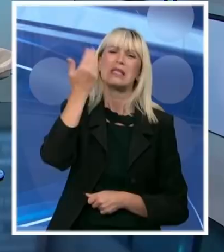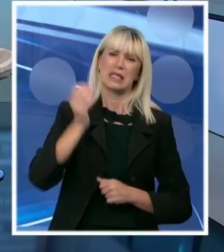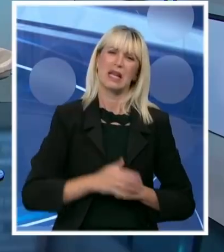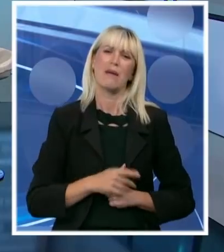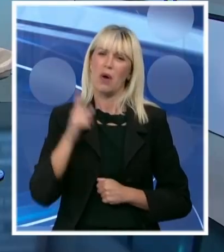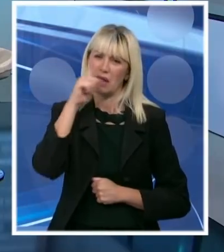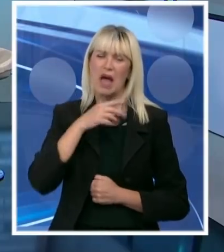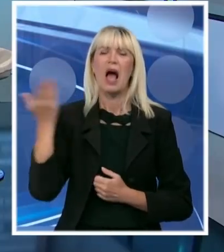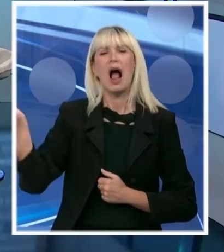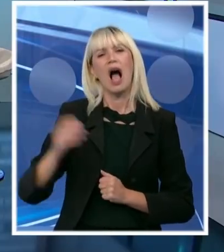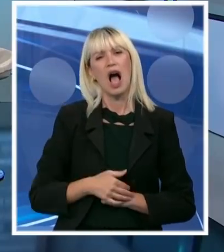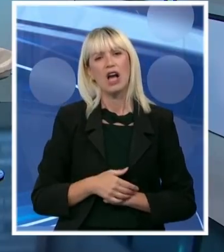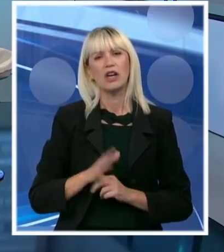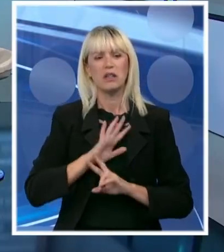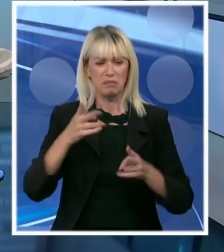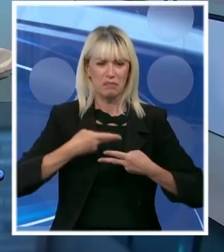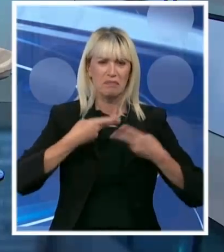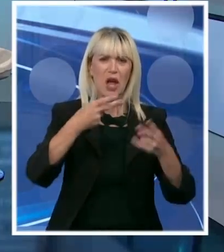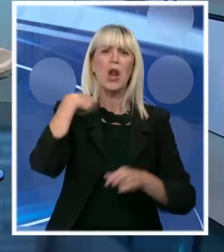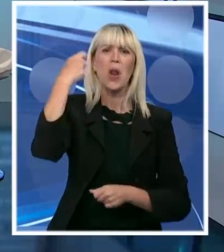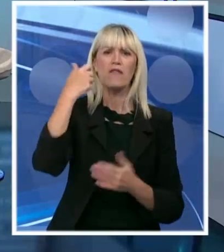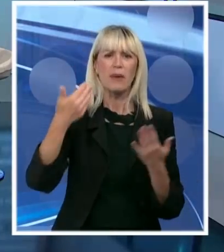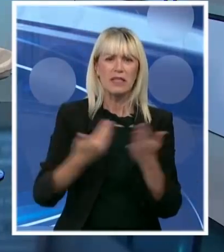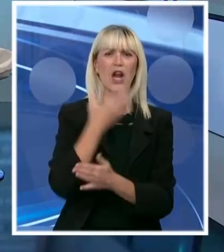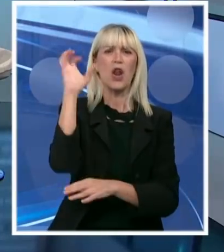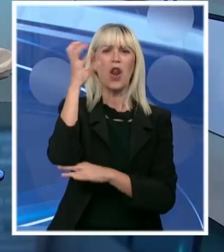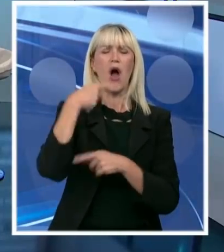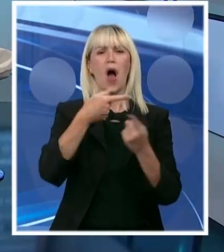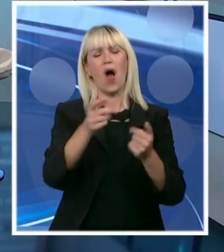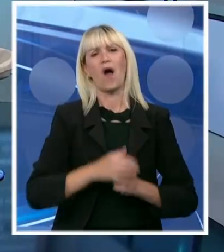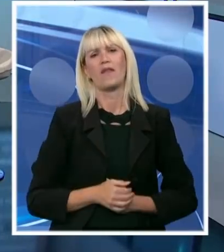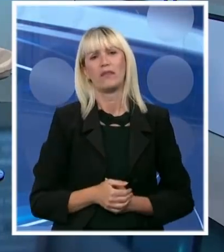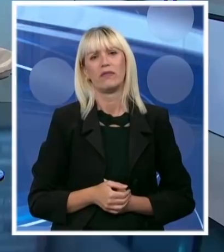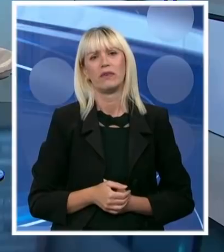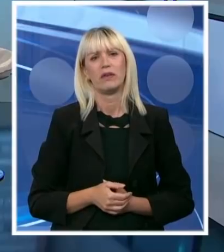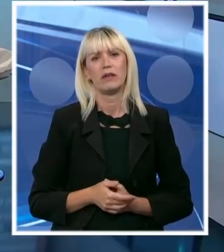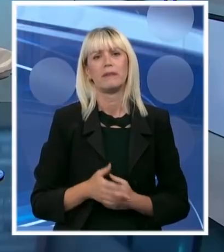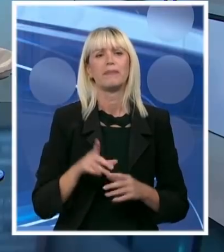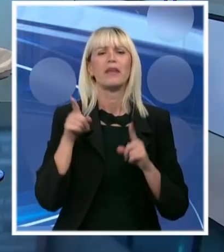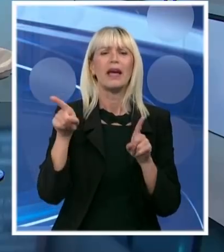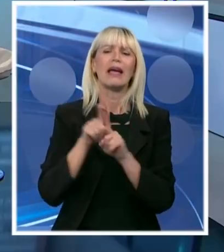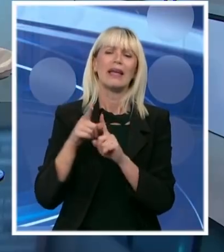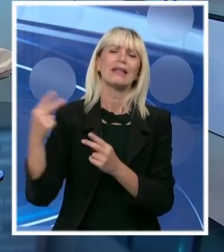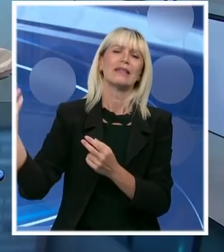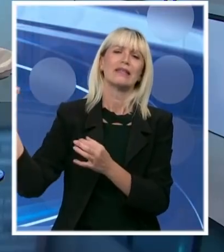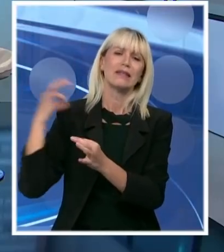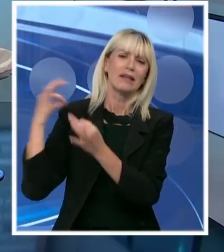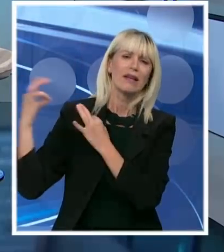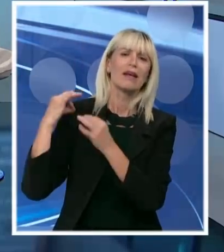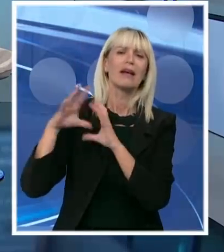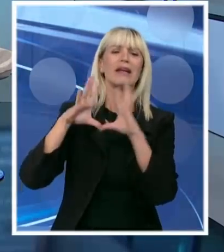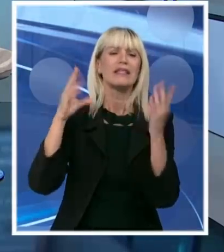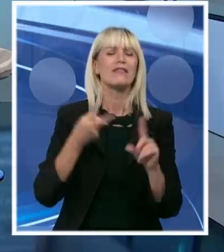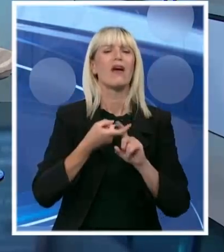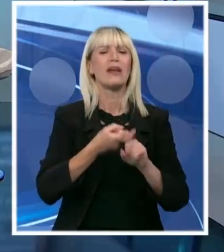sram da lažete. A ovo vam sve govorim zato što sve što pričaju, kao i sve ovog što smo govorili o lekarima, kao što ćemo govoriti o Kosovu. Sve